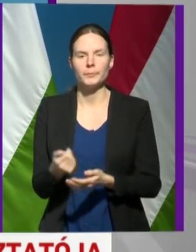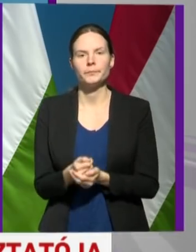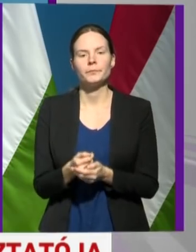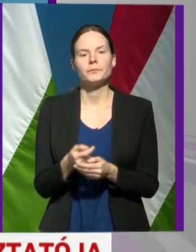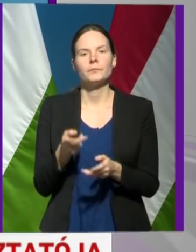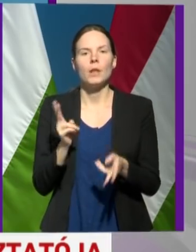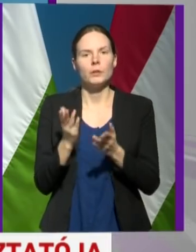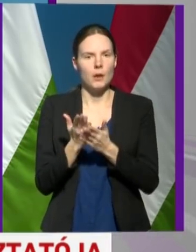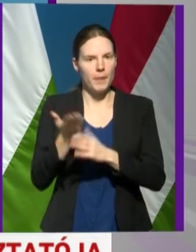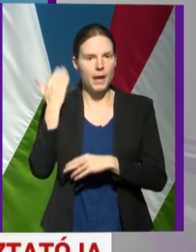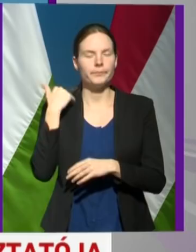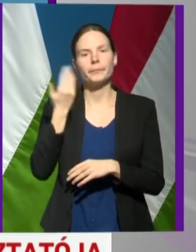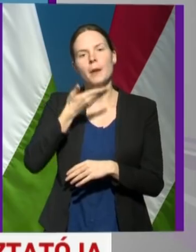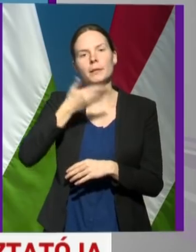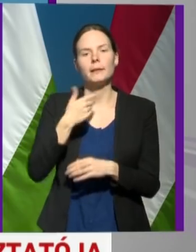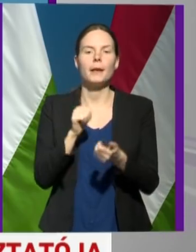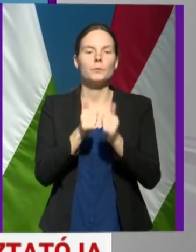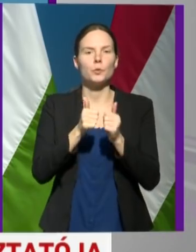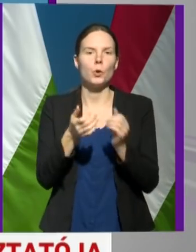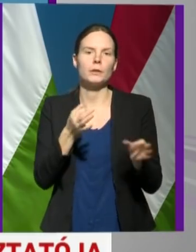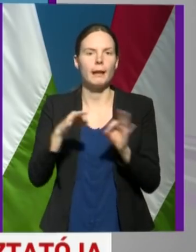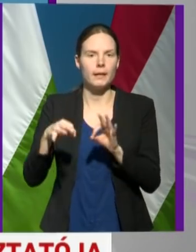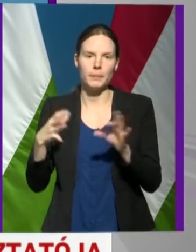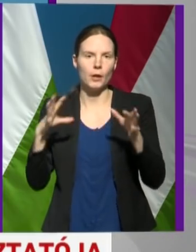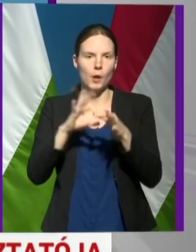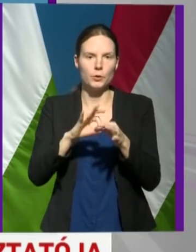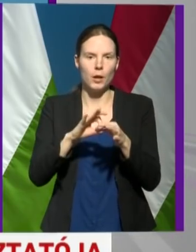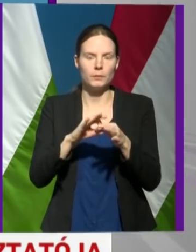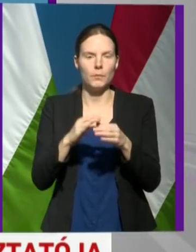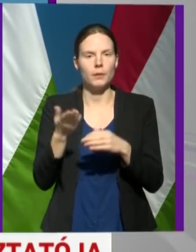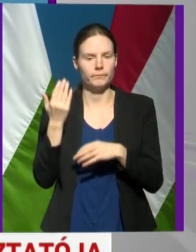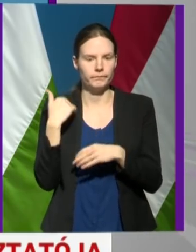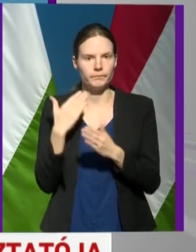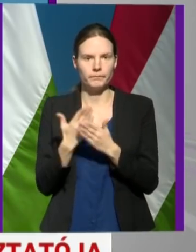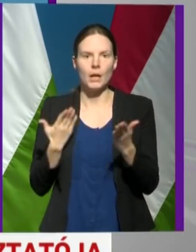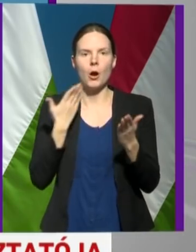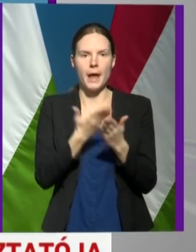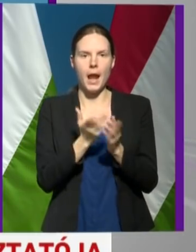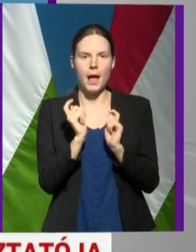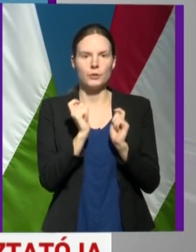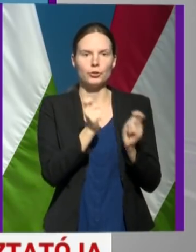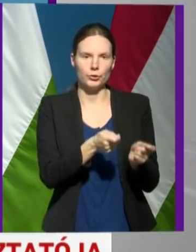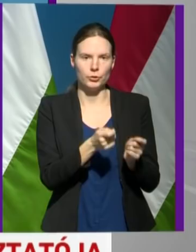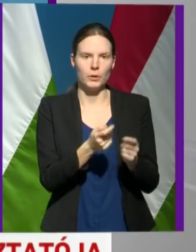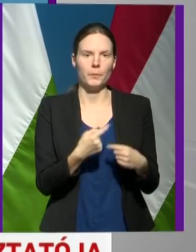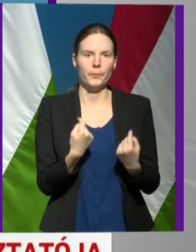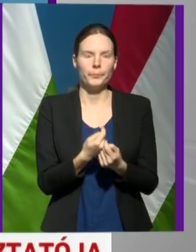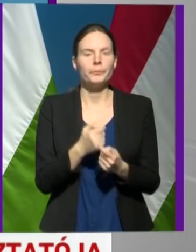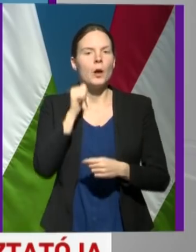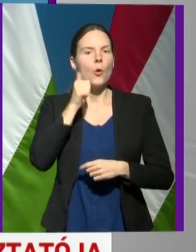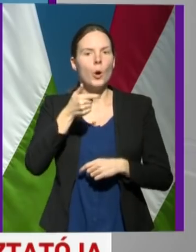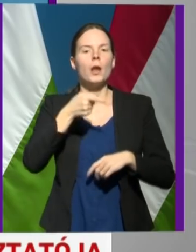már korábban említettem, a sportrendezvényekkel kapcsolatosan elkészült az operatív törzs ajánlása, amelyet holnap